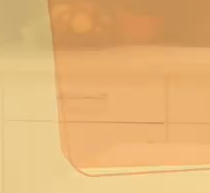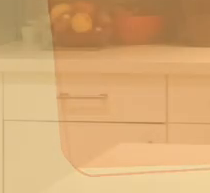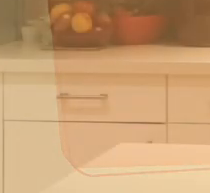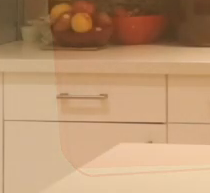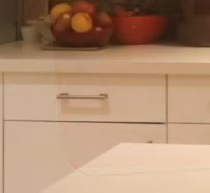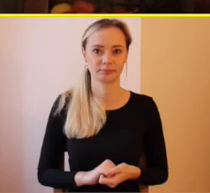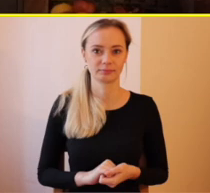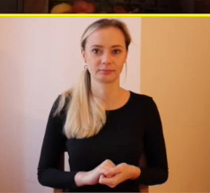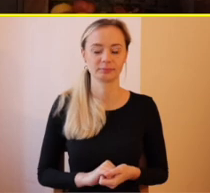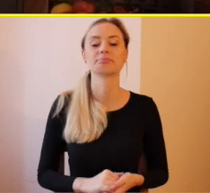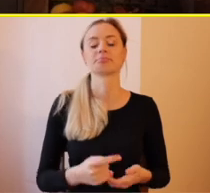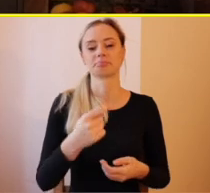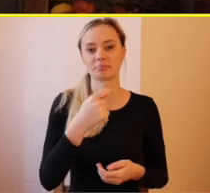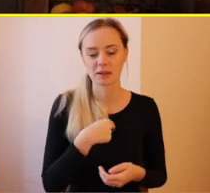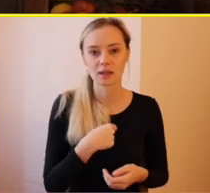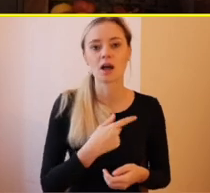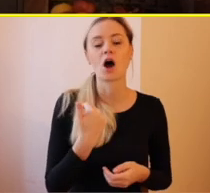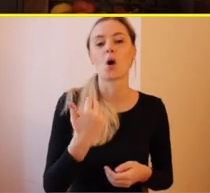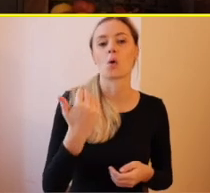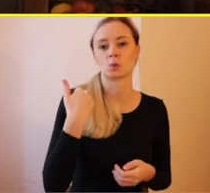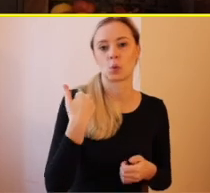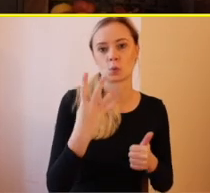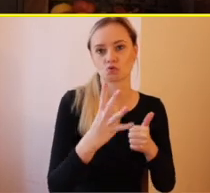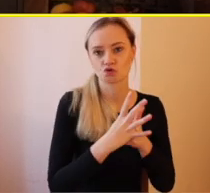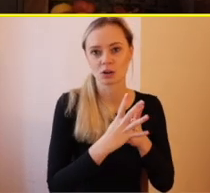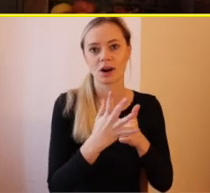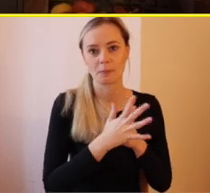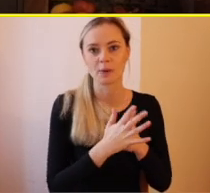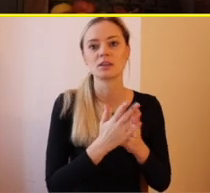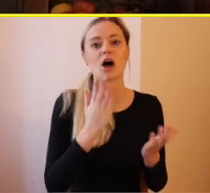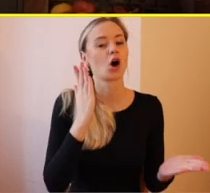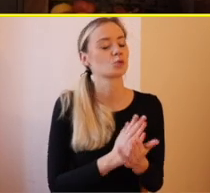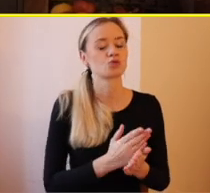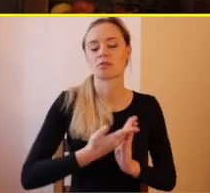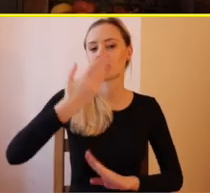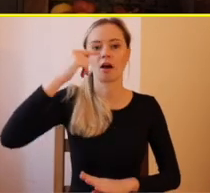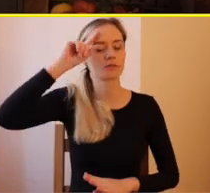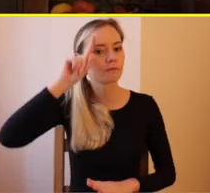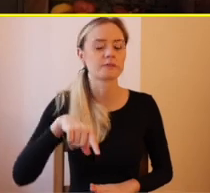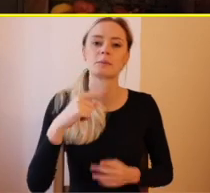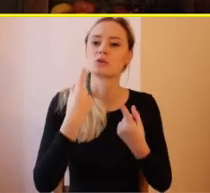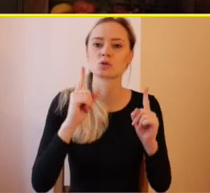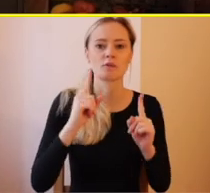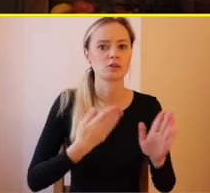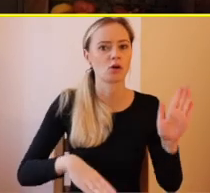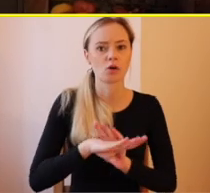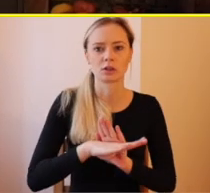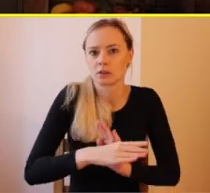Ja som vlastne od 14-15 rokov vedela, že ja odídem zo Slovenska.